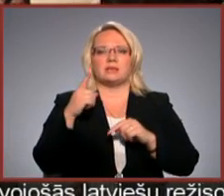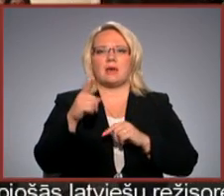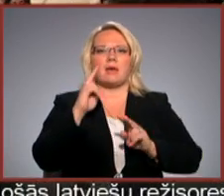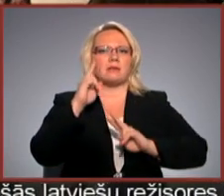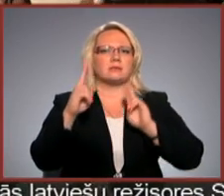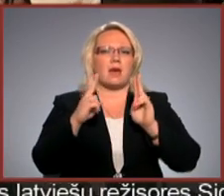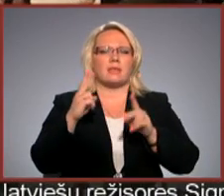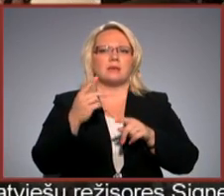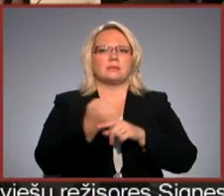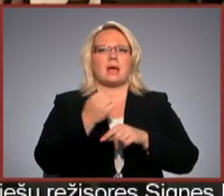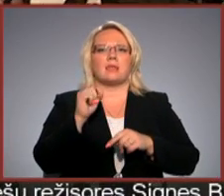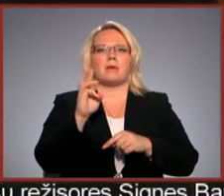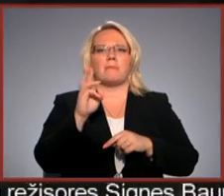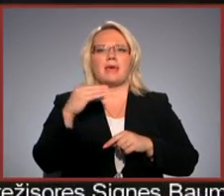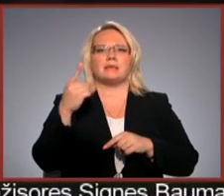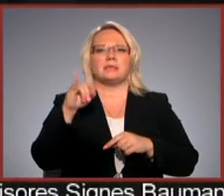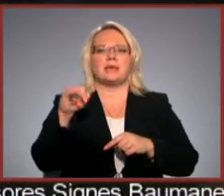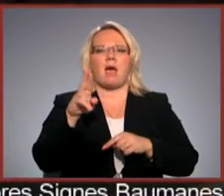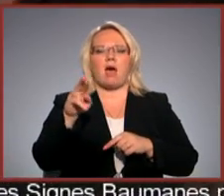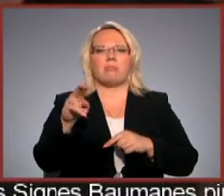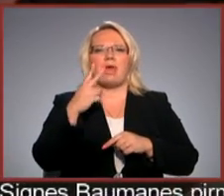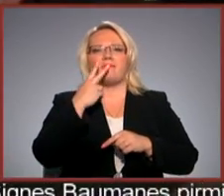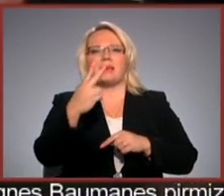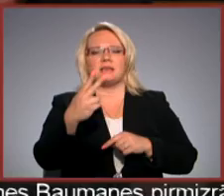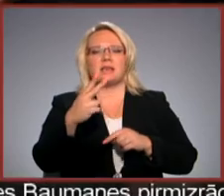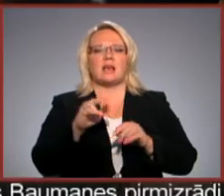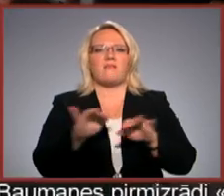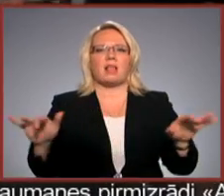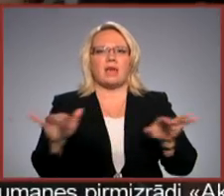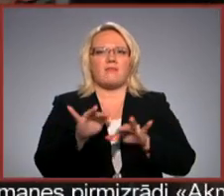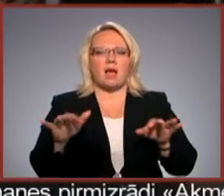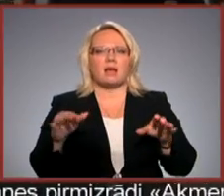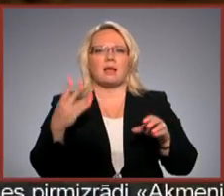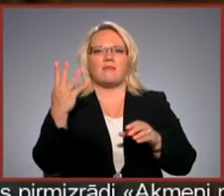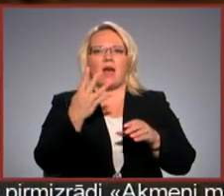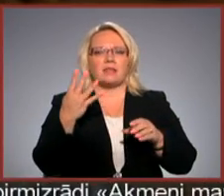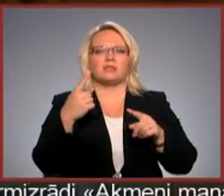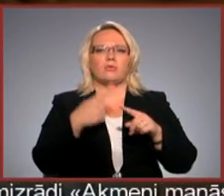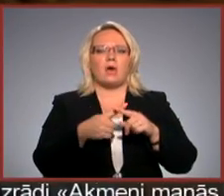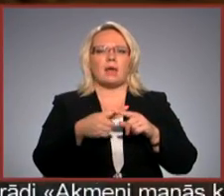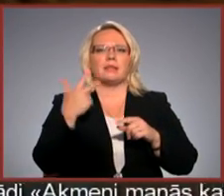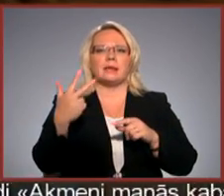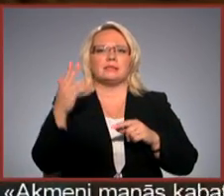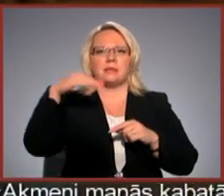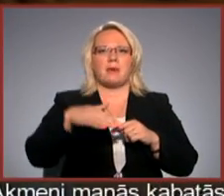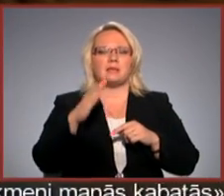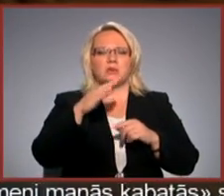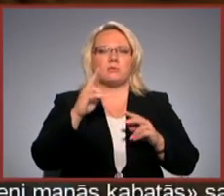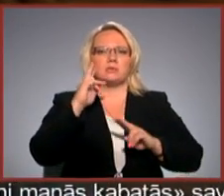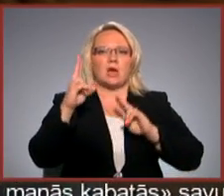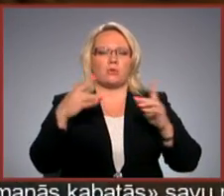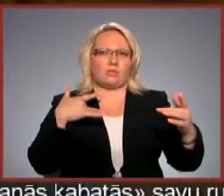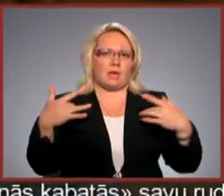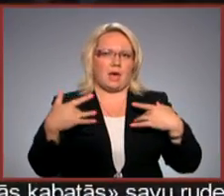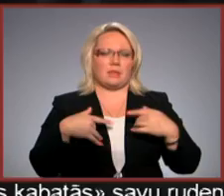skanēs gan Olivieja Mesijāna Āmenvīzijas klavieru kvartets kvadra, kā arī trīsdimensionāls skaņa teātris. Šī